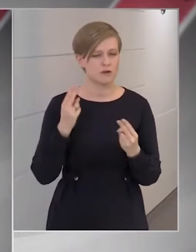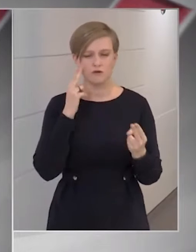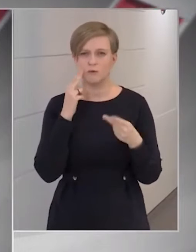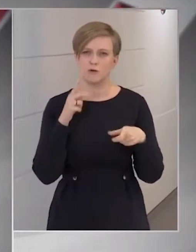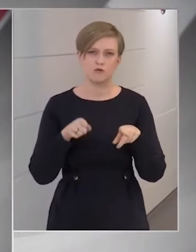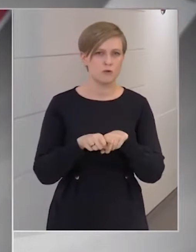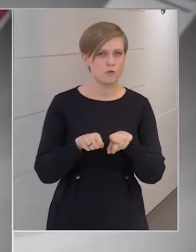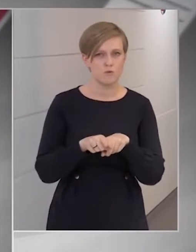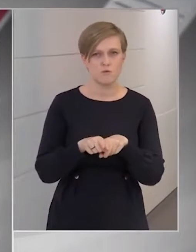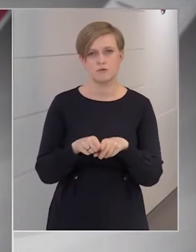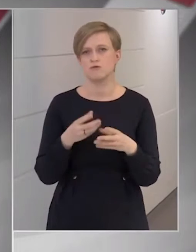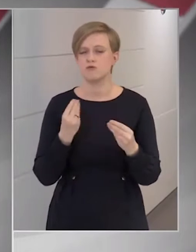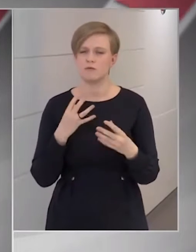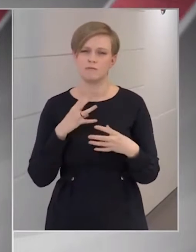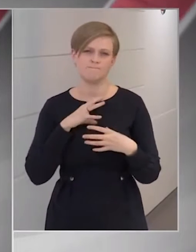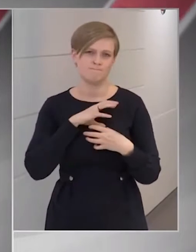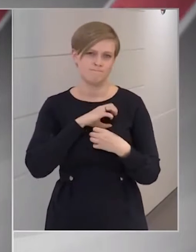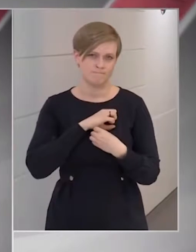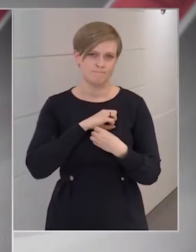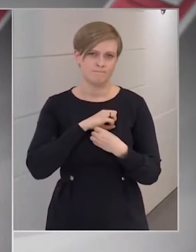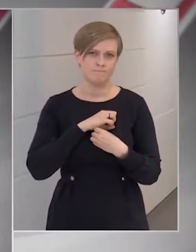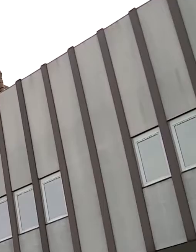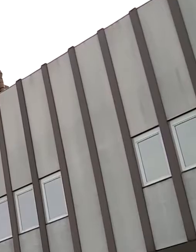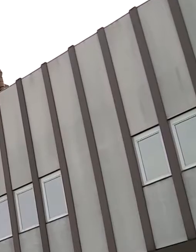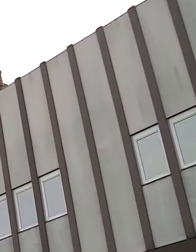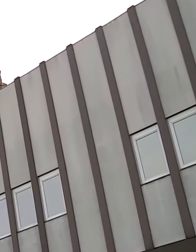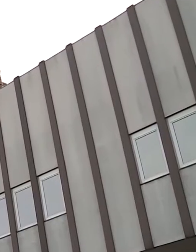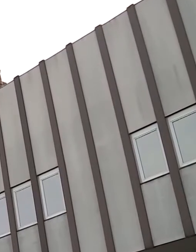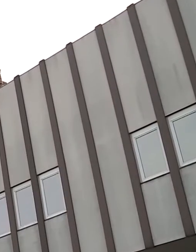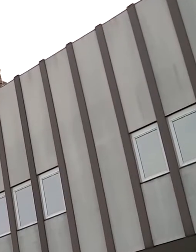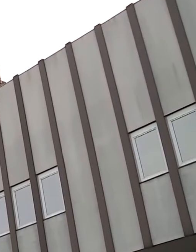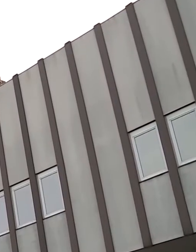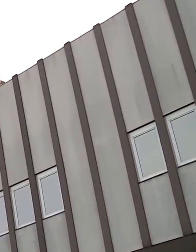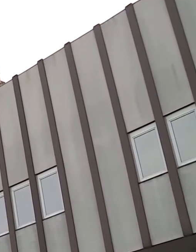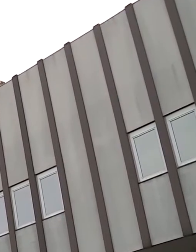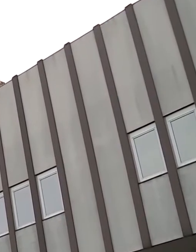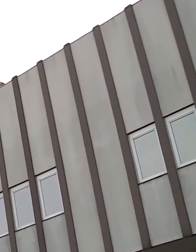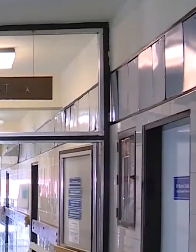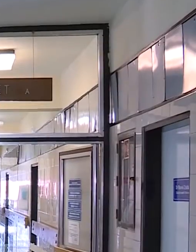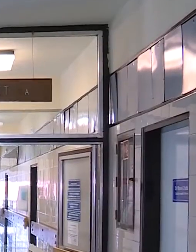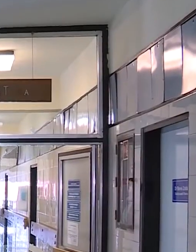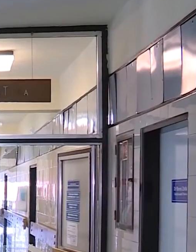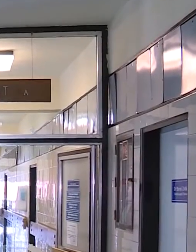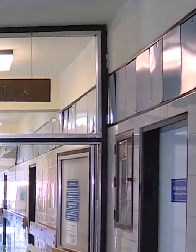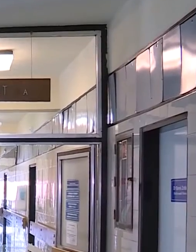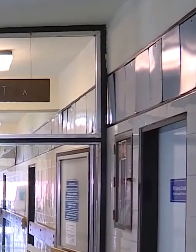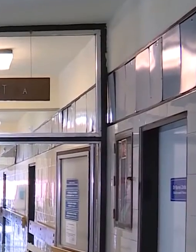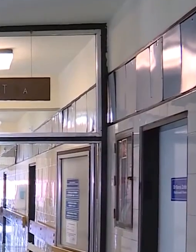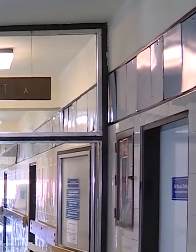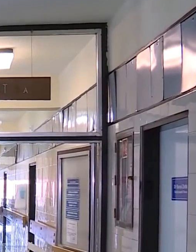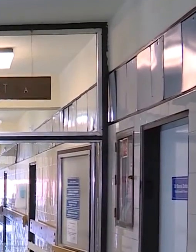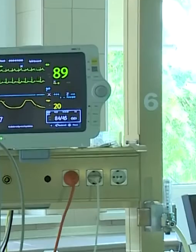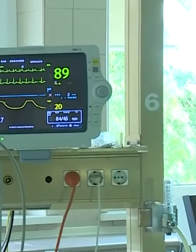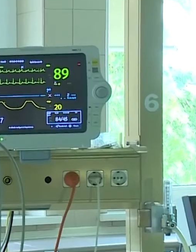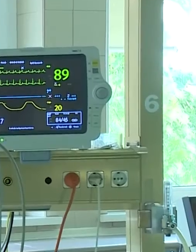követelt a koronavírus Magyarországon az elmúlt 24 órában. A kórházak leterhetsége továbbra is extrém, hagynem 12 ezer embert